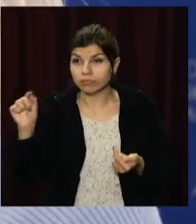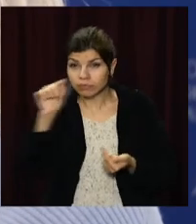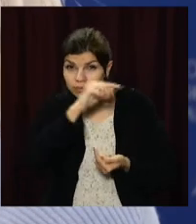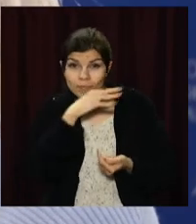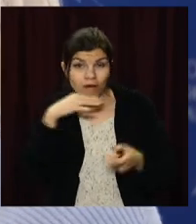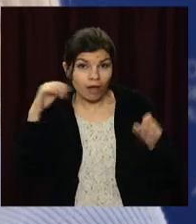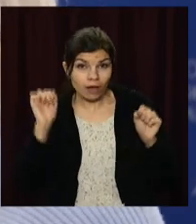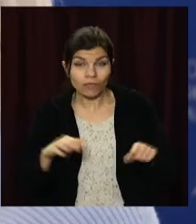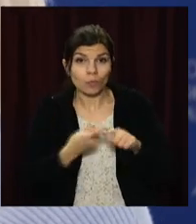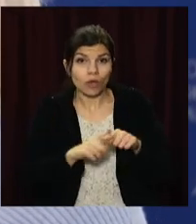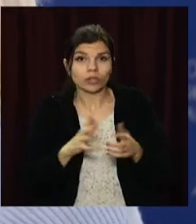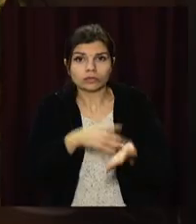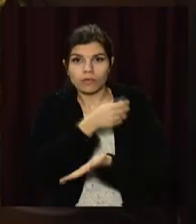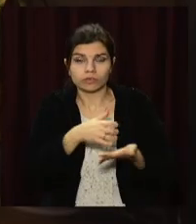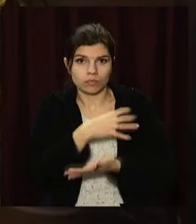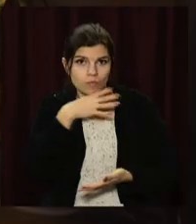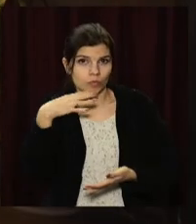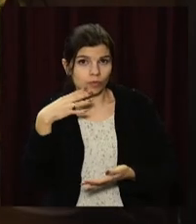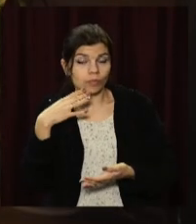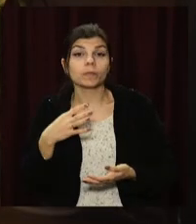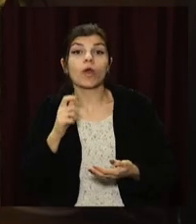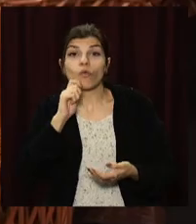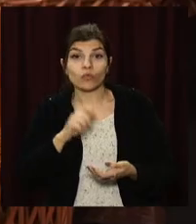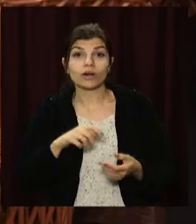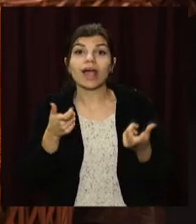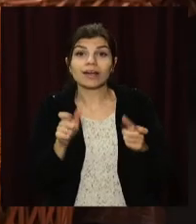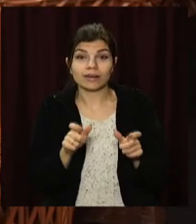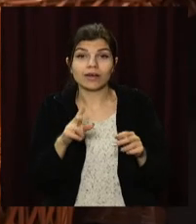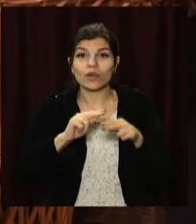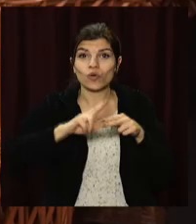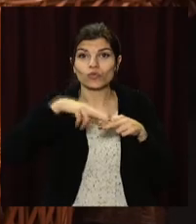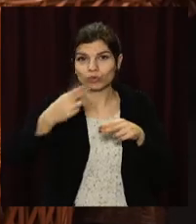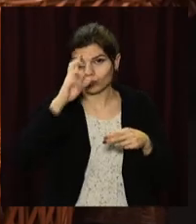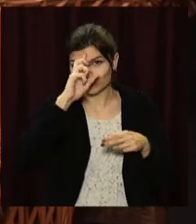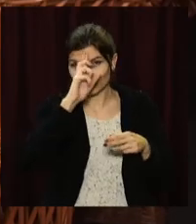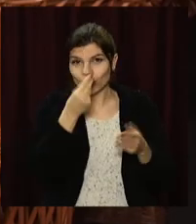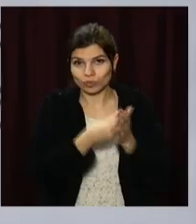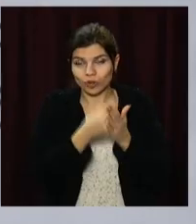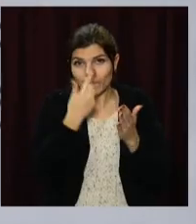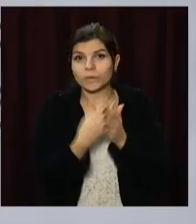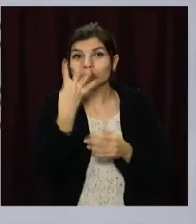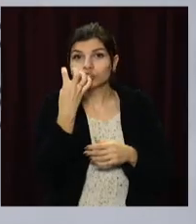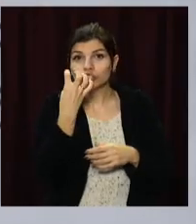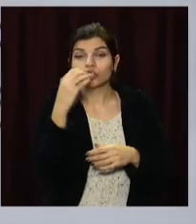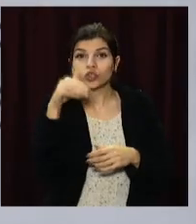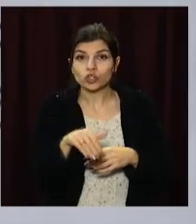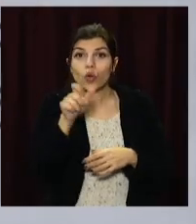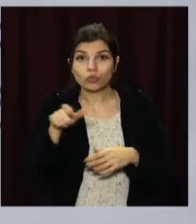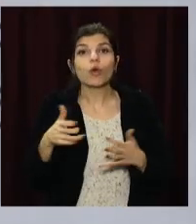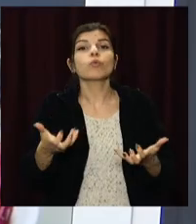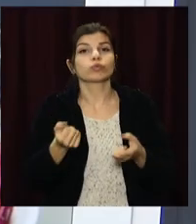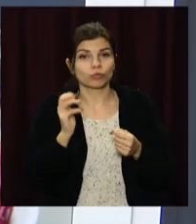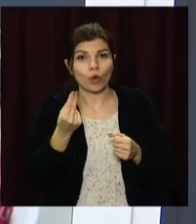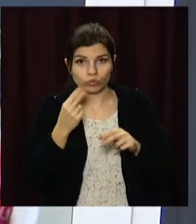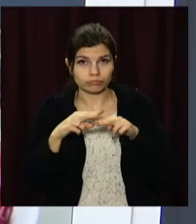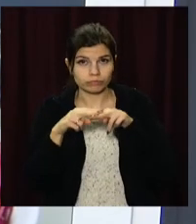тому у нас така велика кількість заявок. Загалом в Україні карантинну компенсацію з держбюджету отримують понад 400 тисяч людей. Гроші